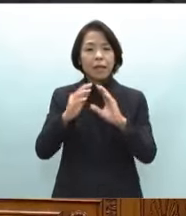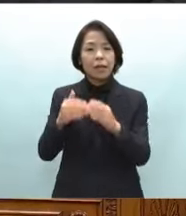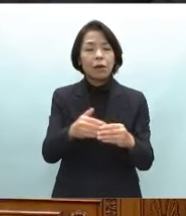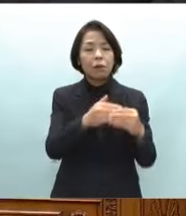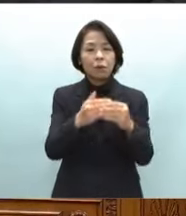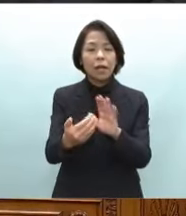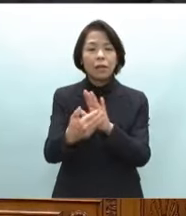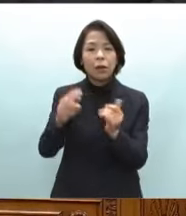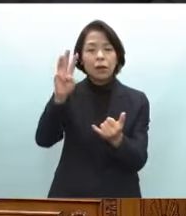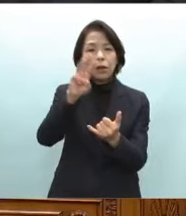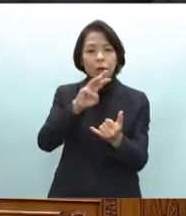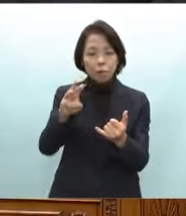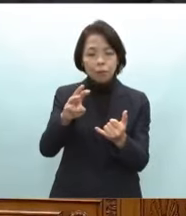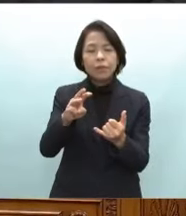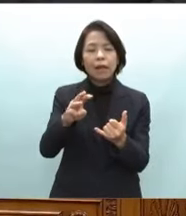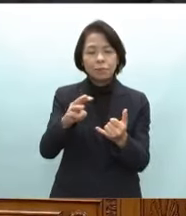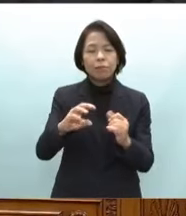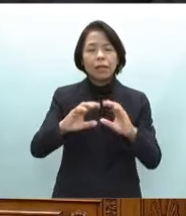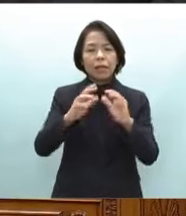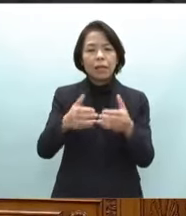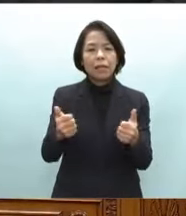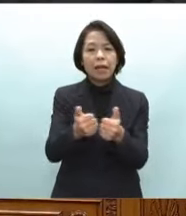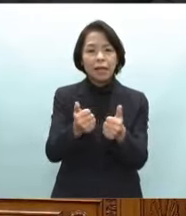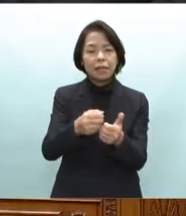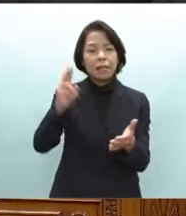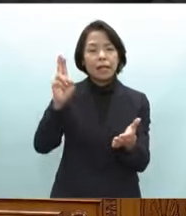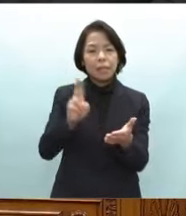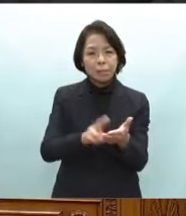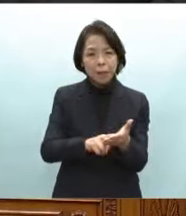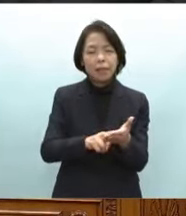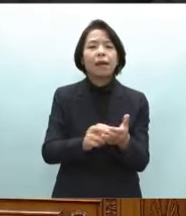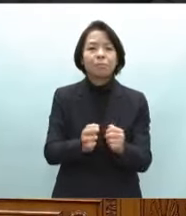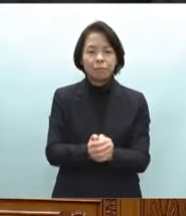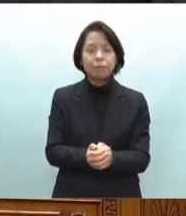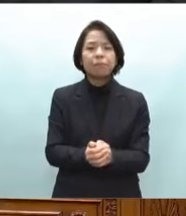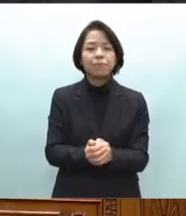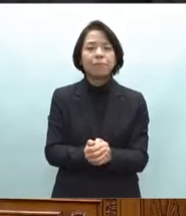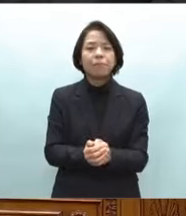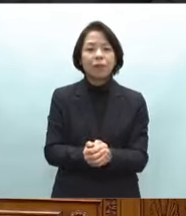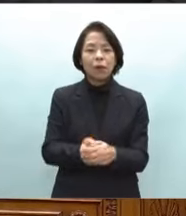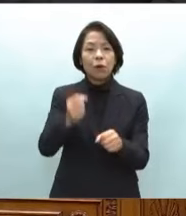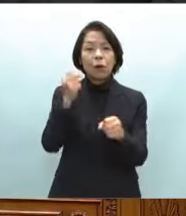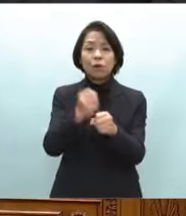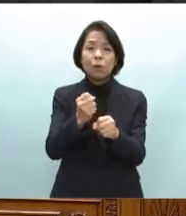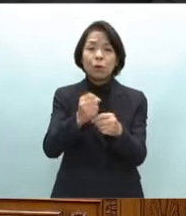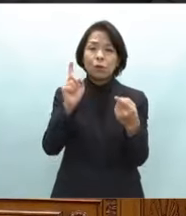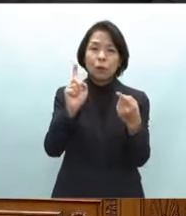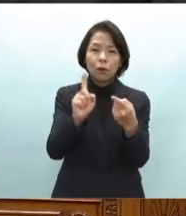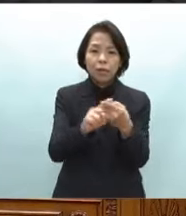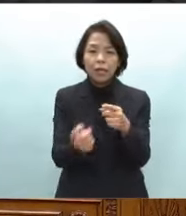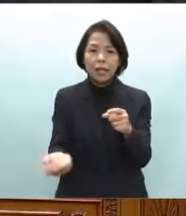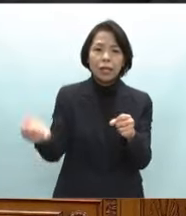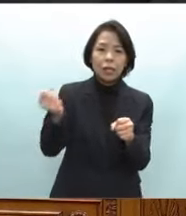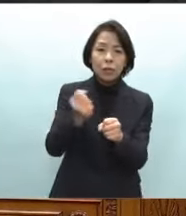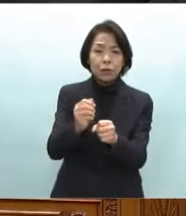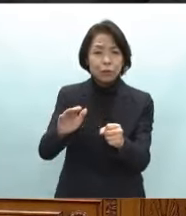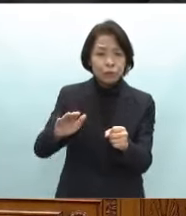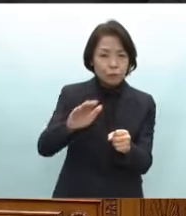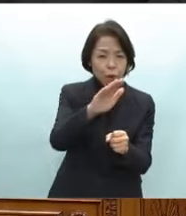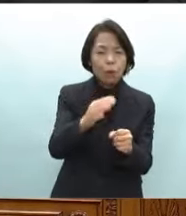世界会議で採択されたビュードバックベター創造的復興を成し遂げねばなりません